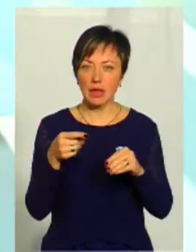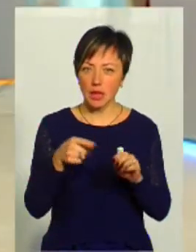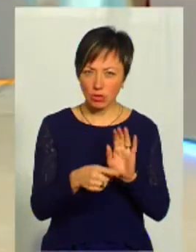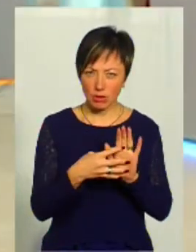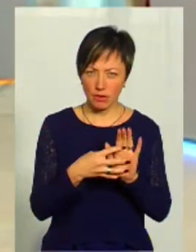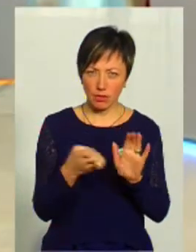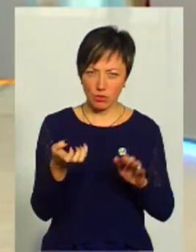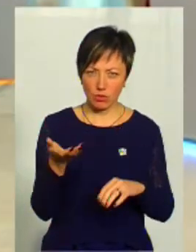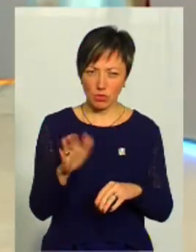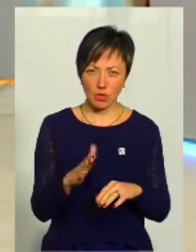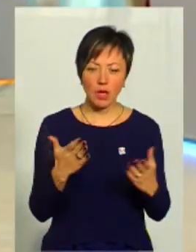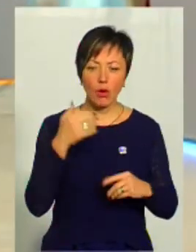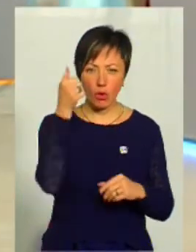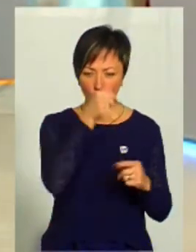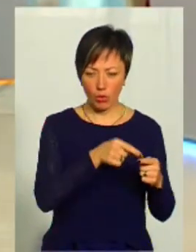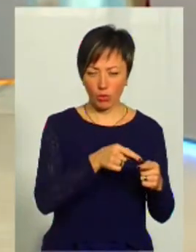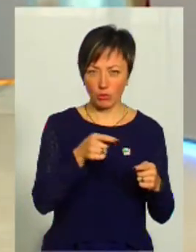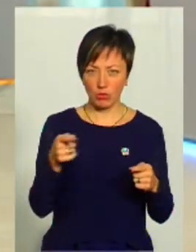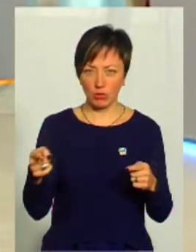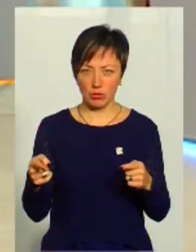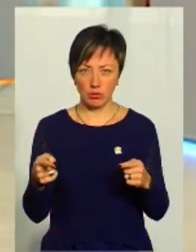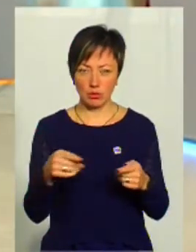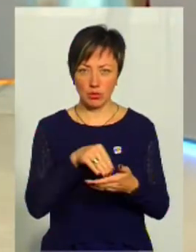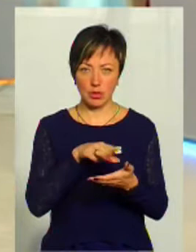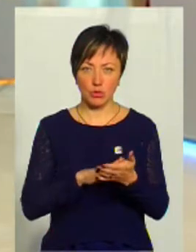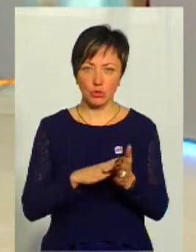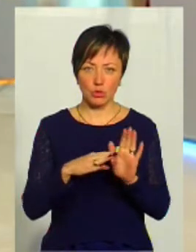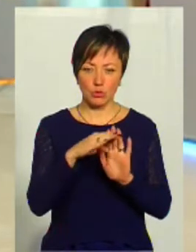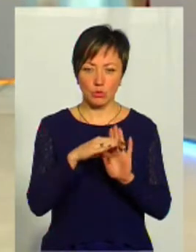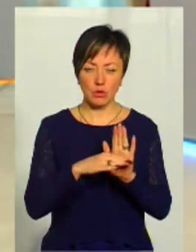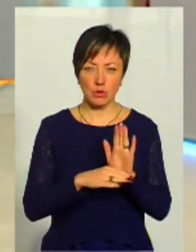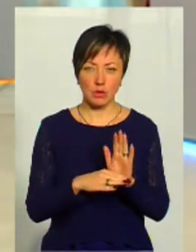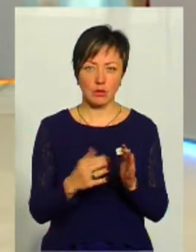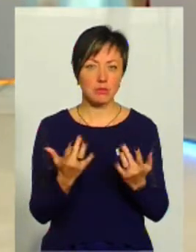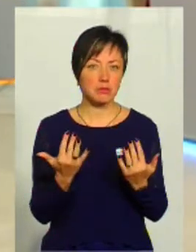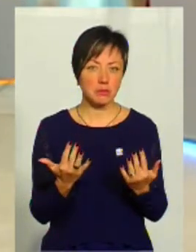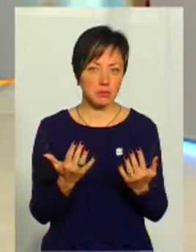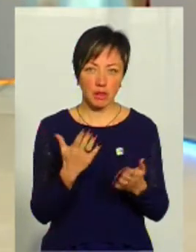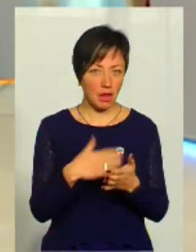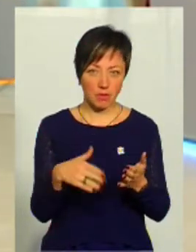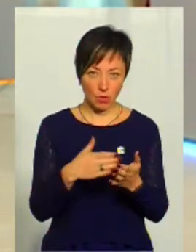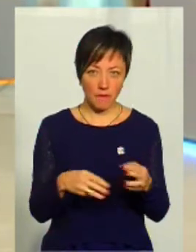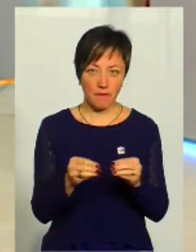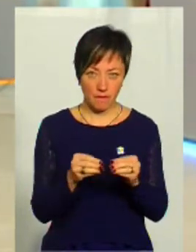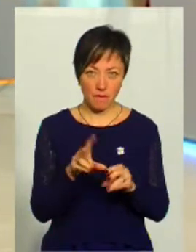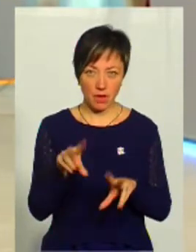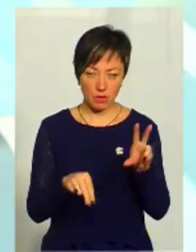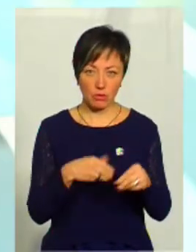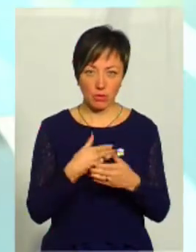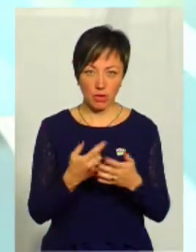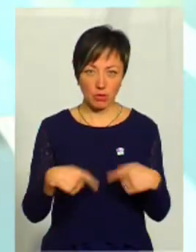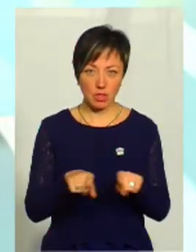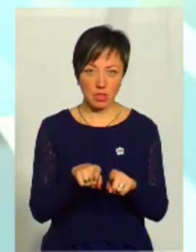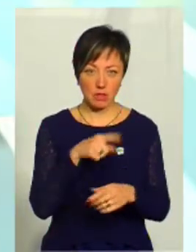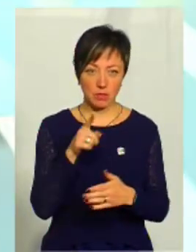1900 – це з якого року вони реєструються, і на сьогодні вони не ліквідовані, а так і вважаються